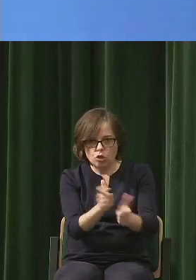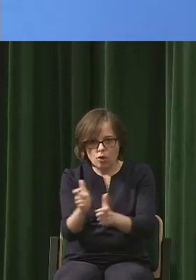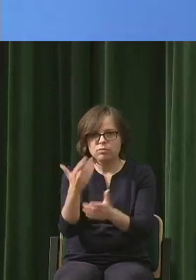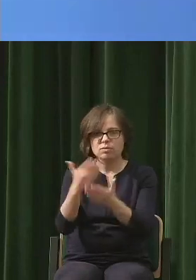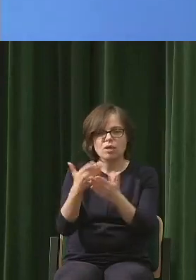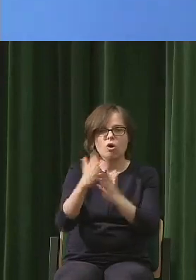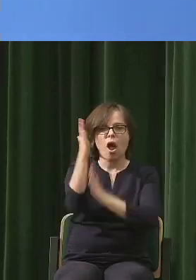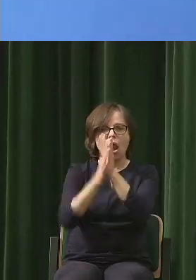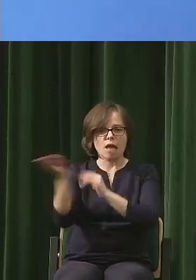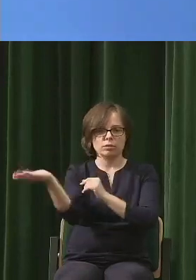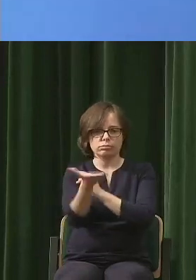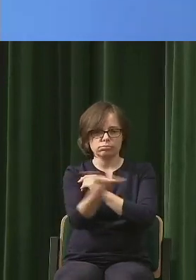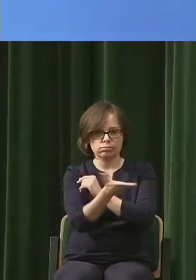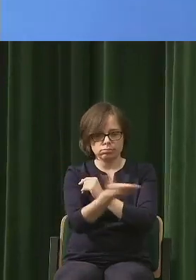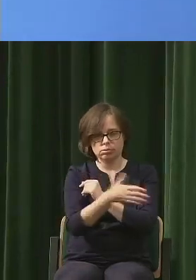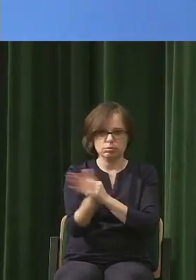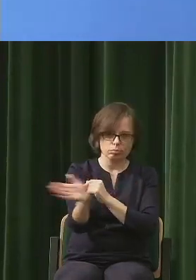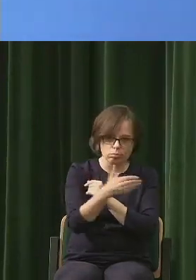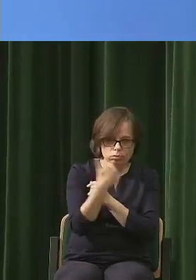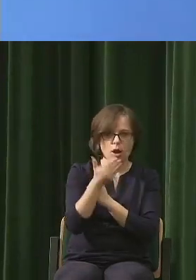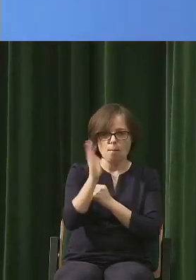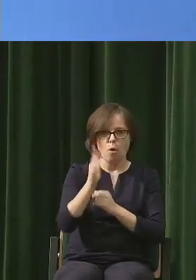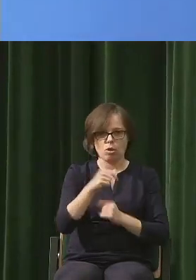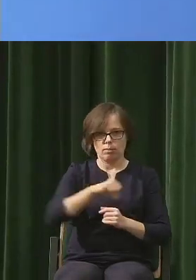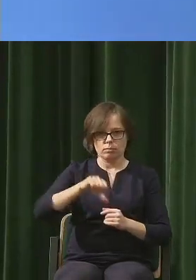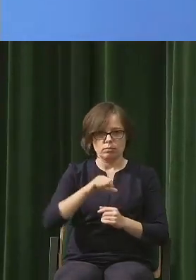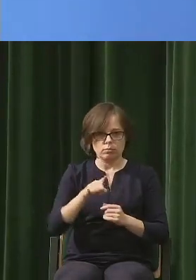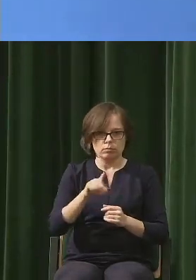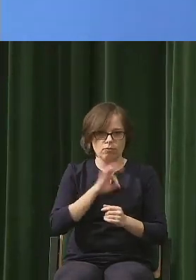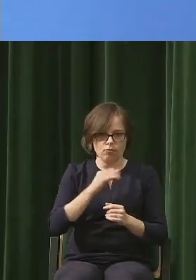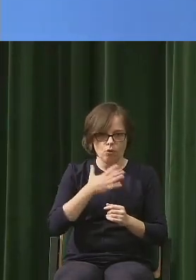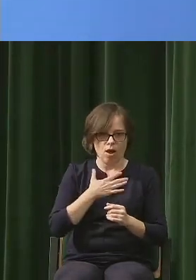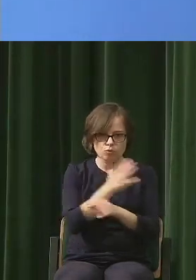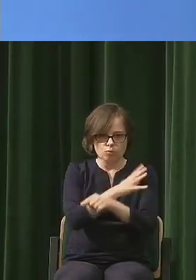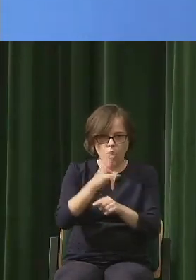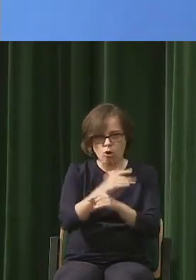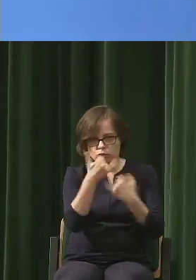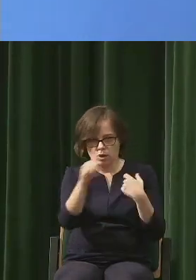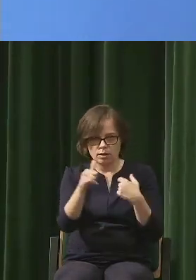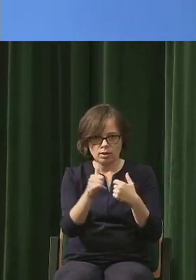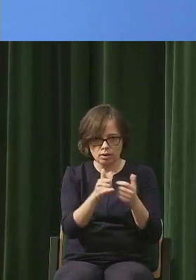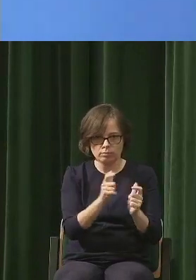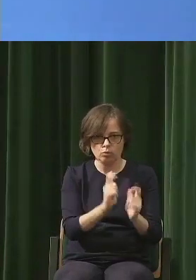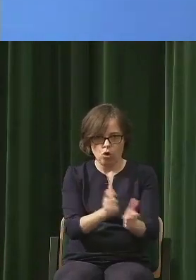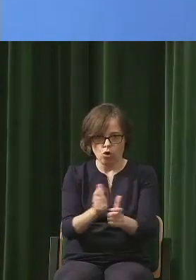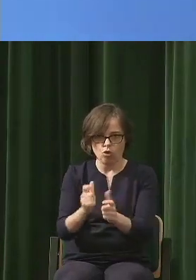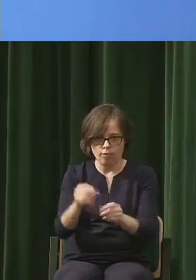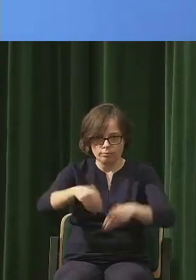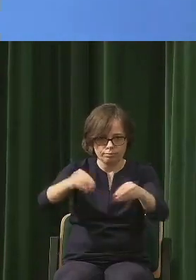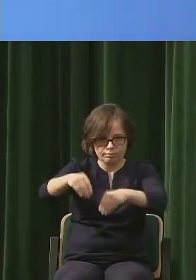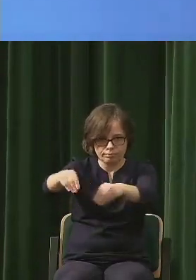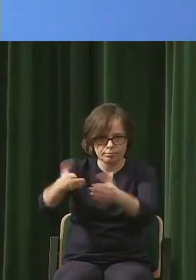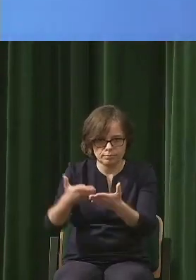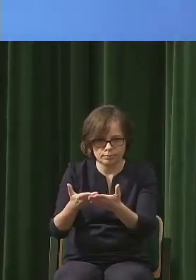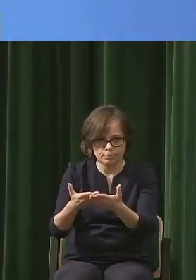lasy po to, żeby mieć te rośliny. I to się dzieje cały czas od samego początku. Co